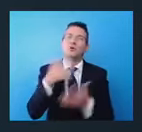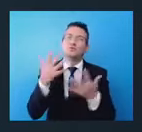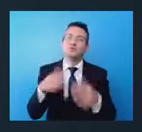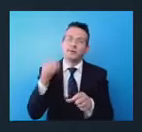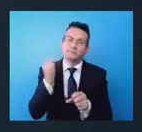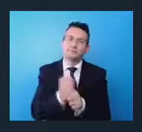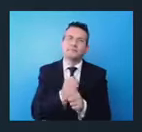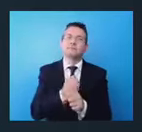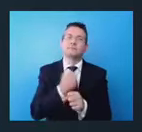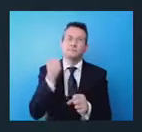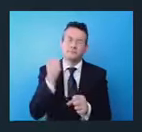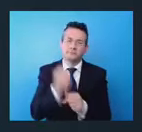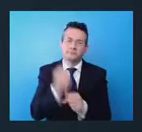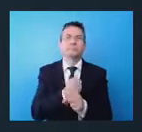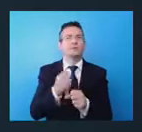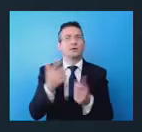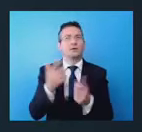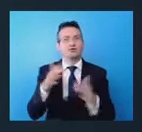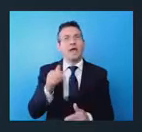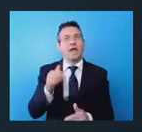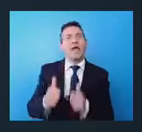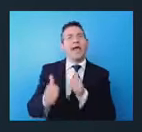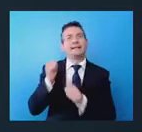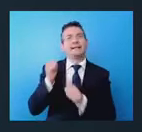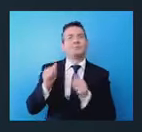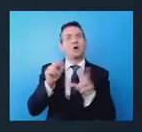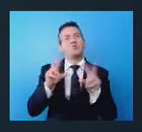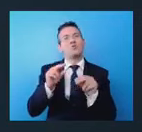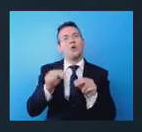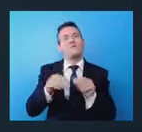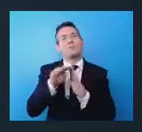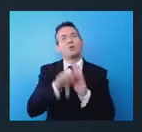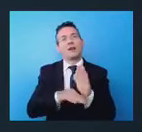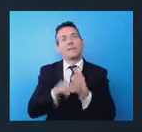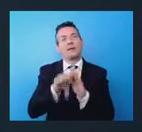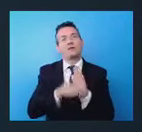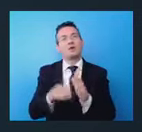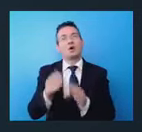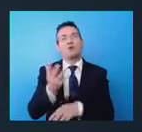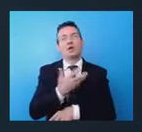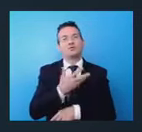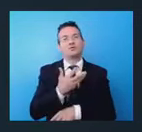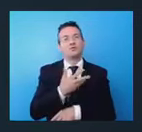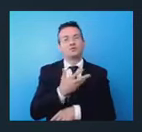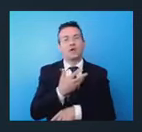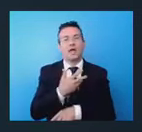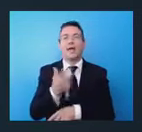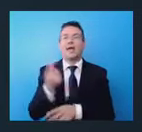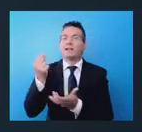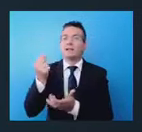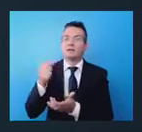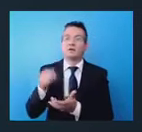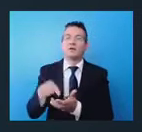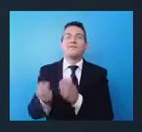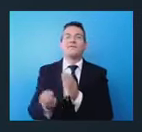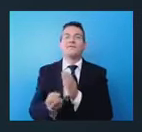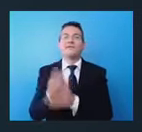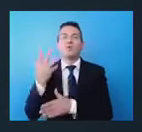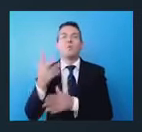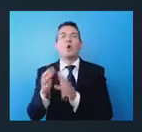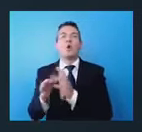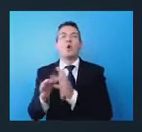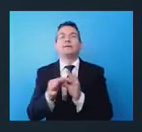anticipando la nuova programmazione, utilizzando una parte delle risorse del fondo di sviluppo e coesione per la ripartenza,